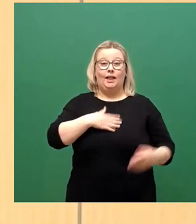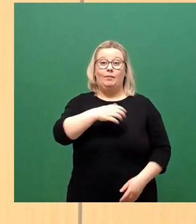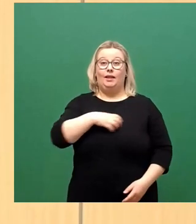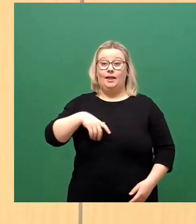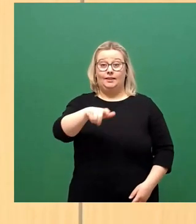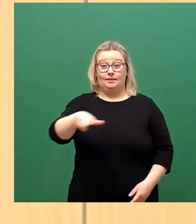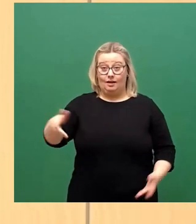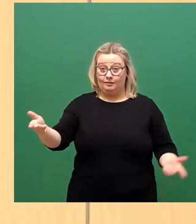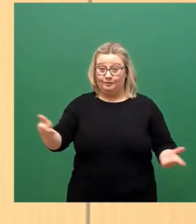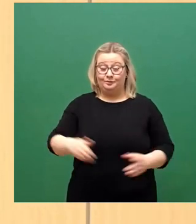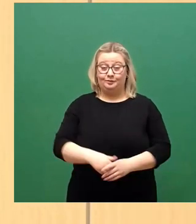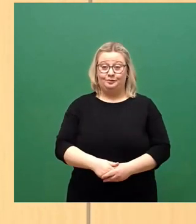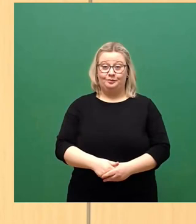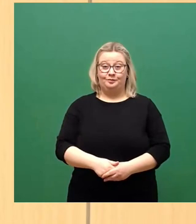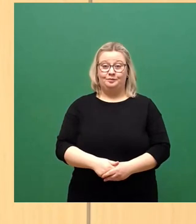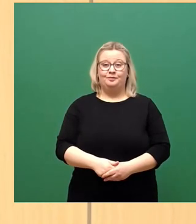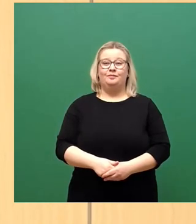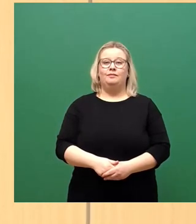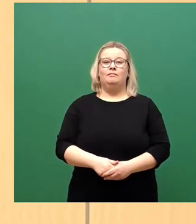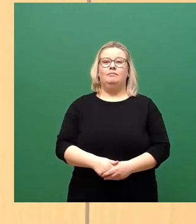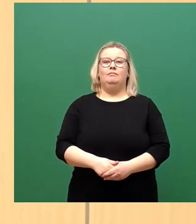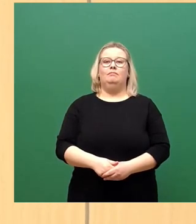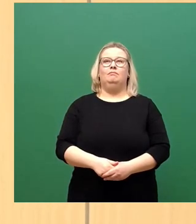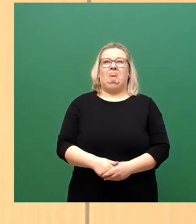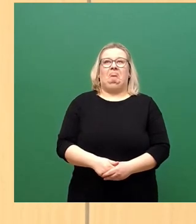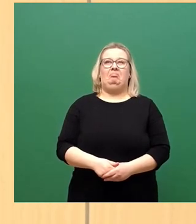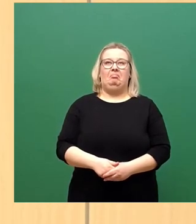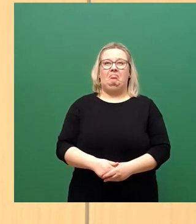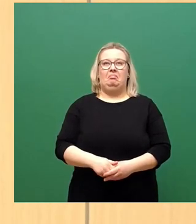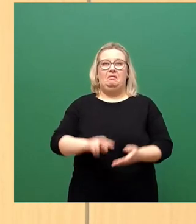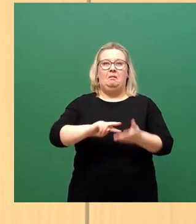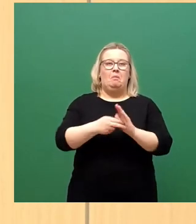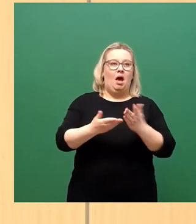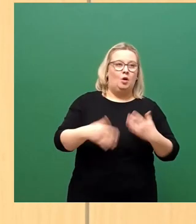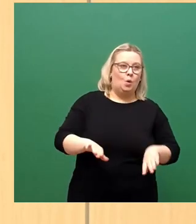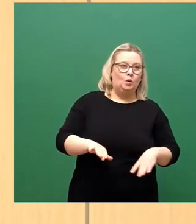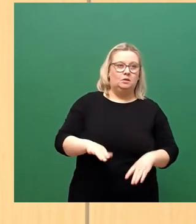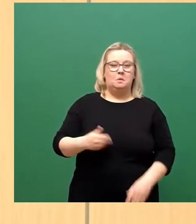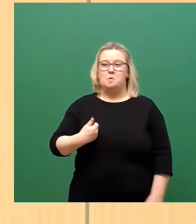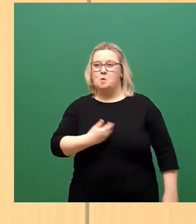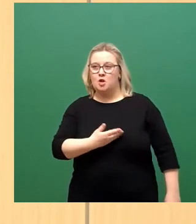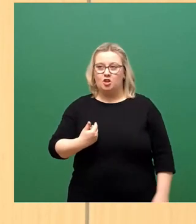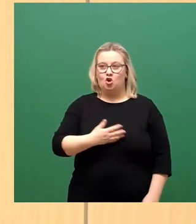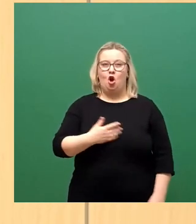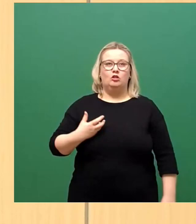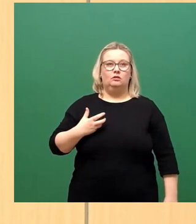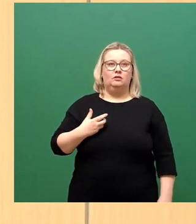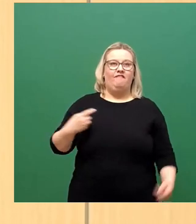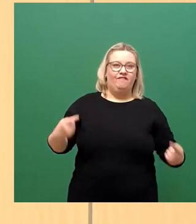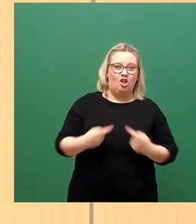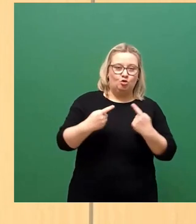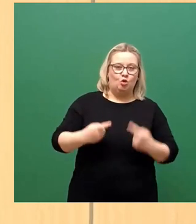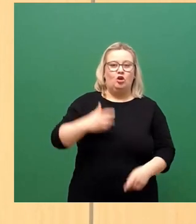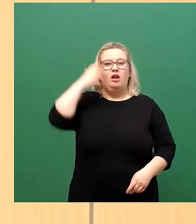Planlos, unentschlossen, widersprüchlich, fantasielos, aber